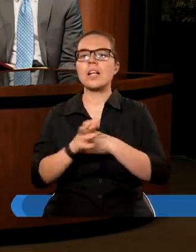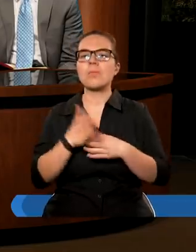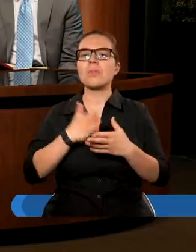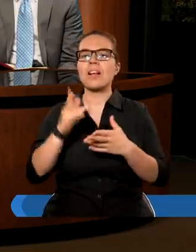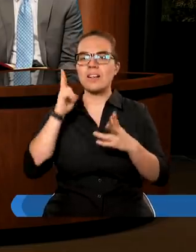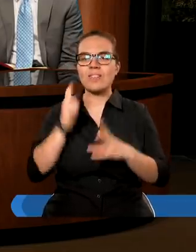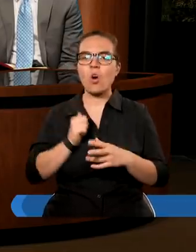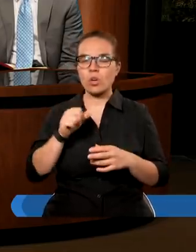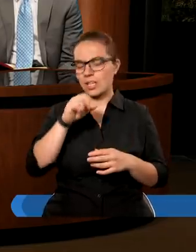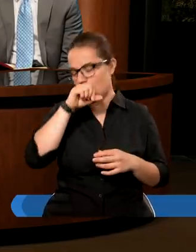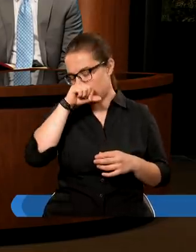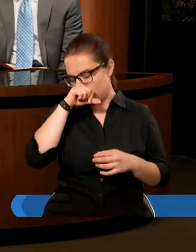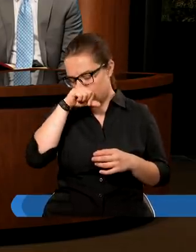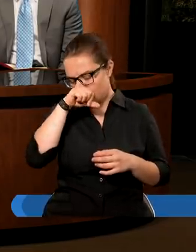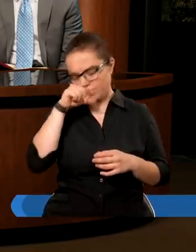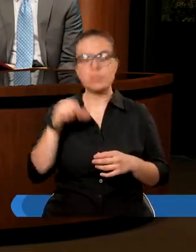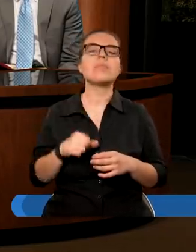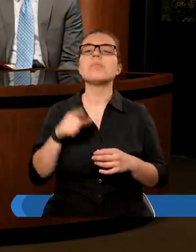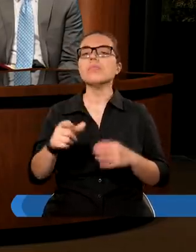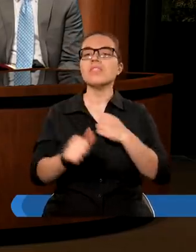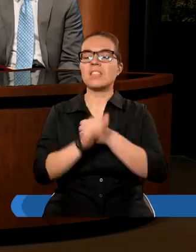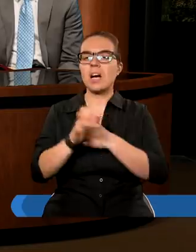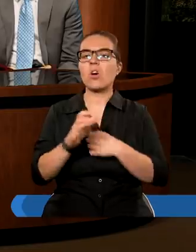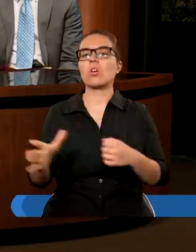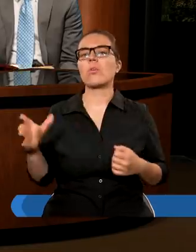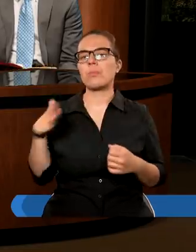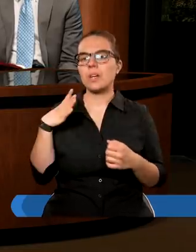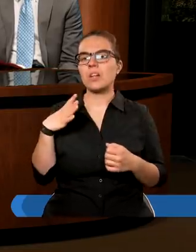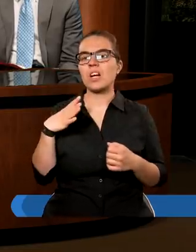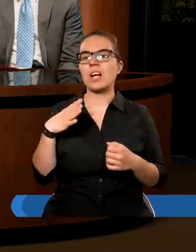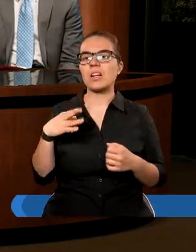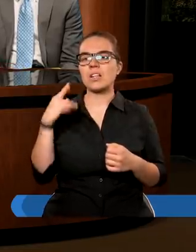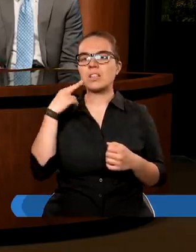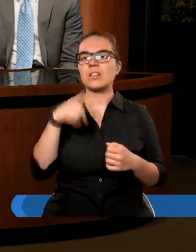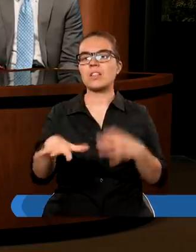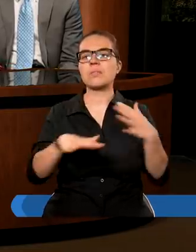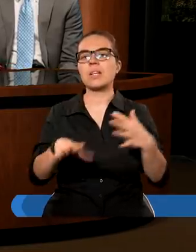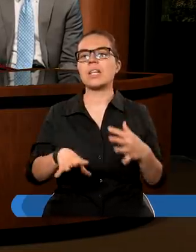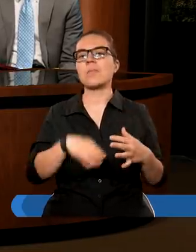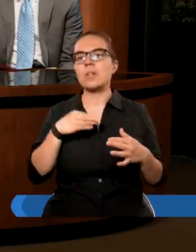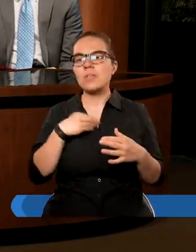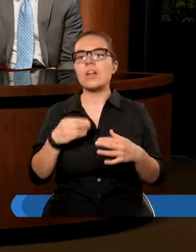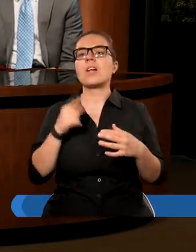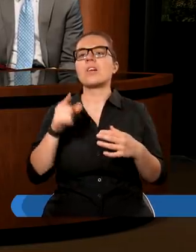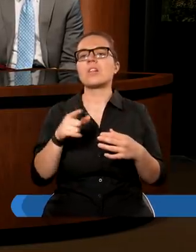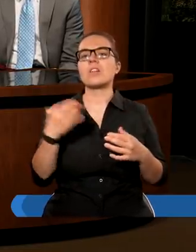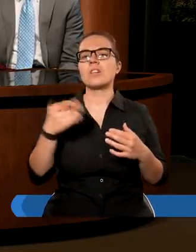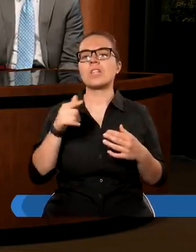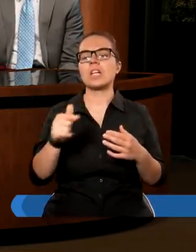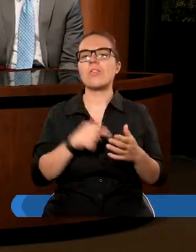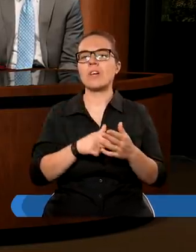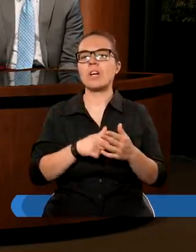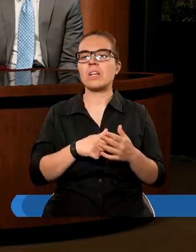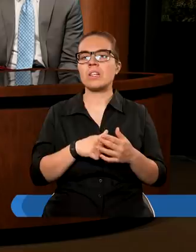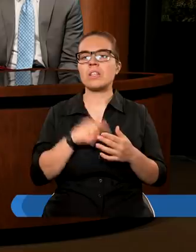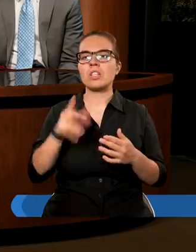wojska. Jerozolima była w ich rozumieniu tym miejscem świętym, tą ziemią świętą, gdzie była oczywiście